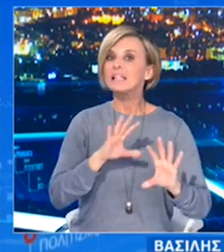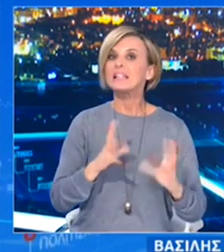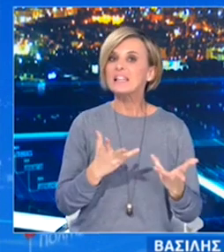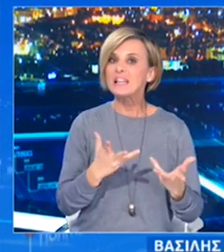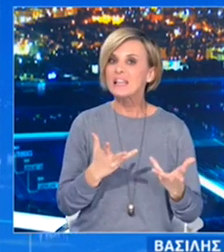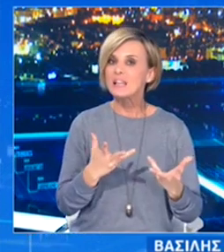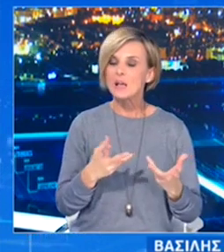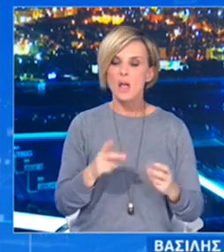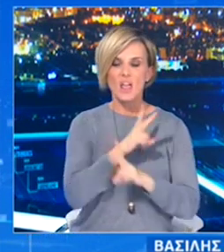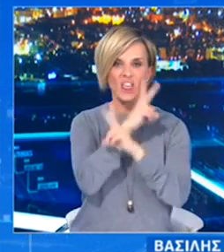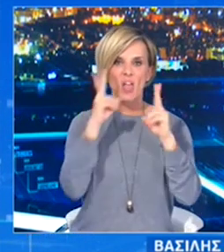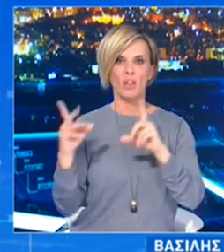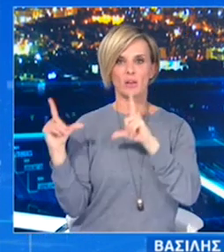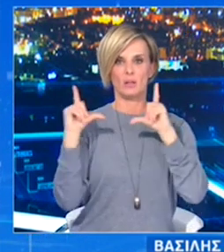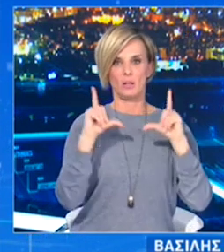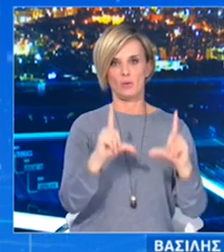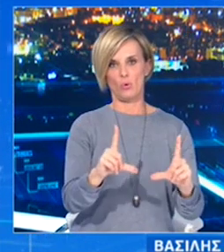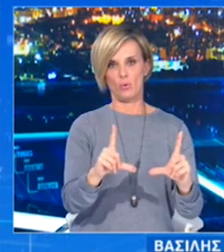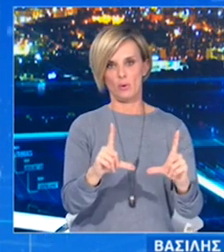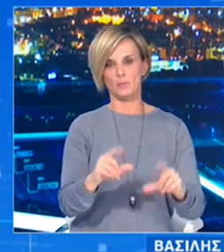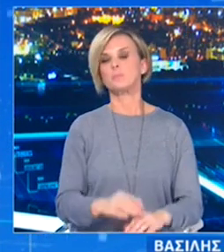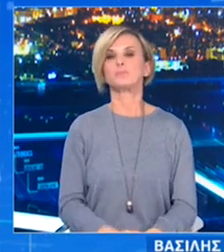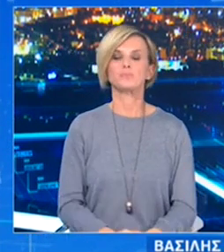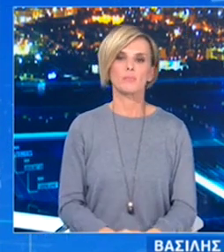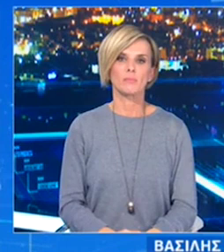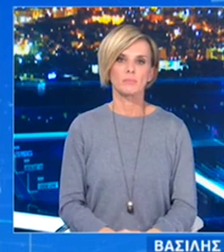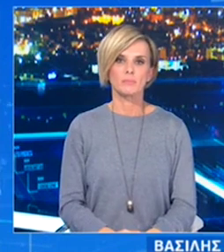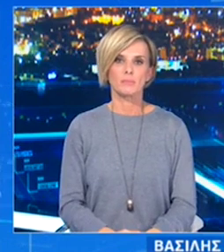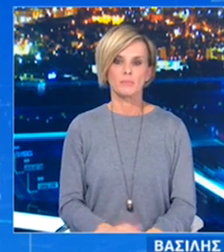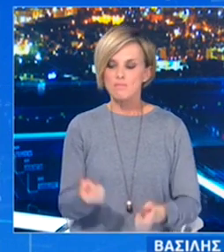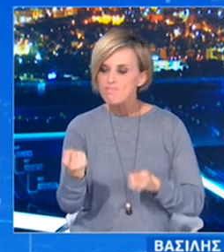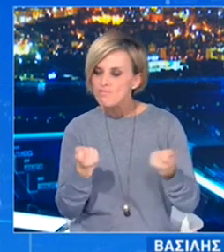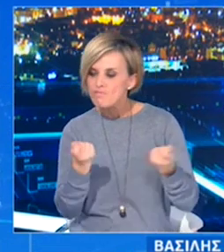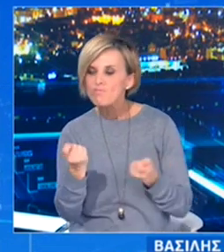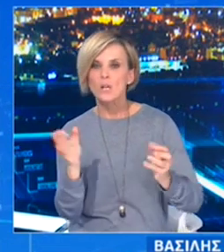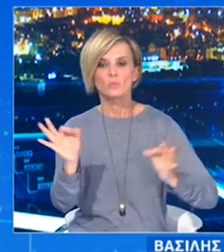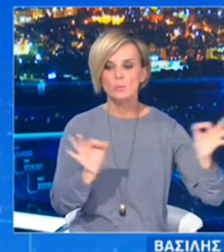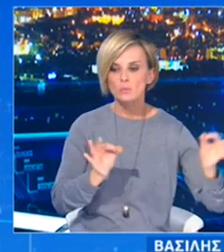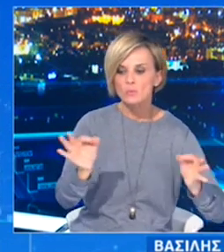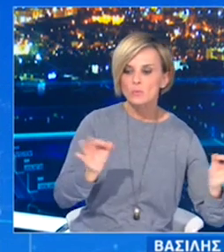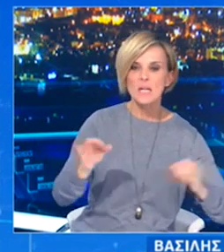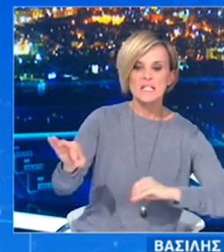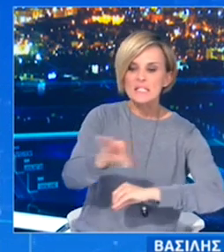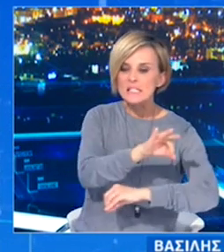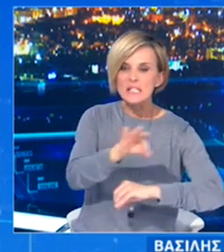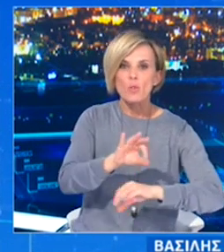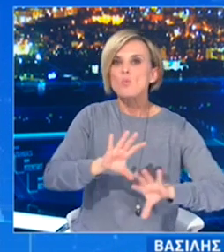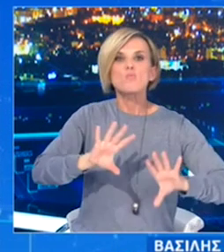σαφής εικόνα. Οι στρατηγικές του τέστινγκ που ακολουθούμε ως χώρα